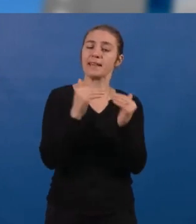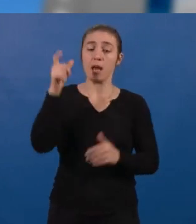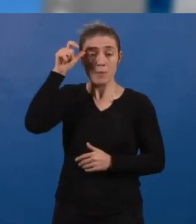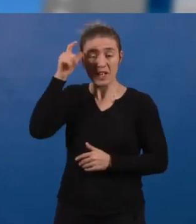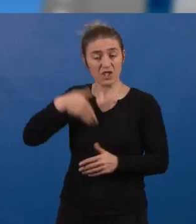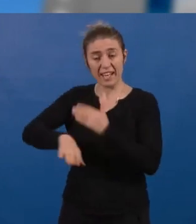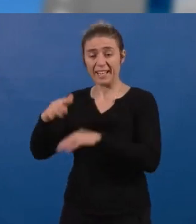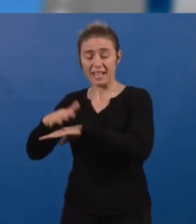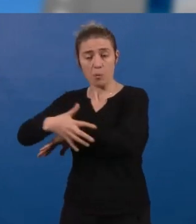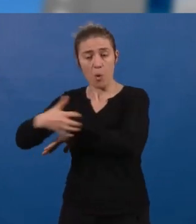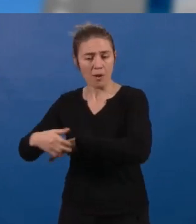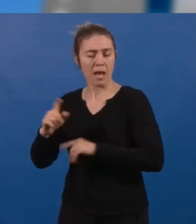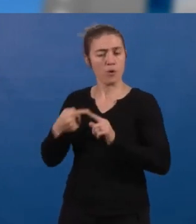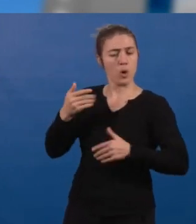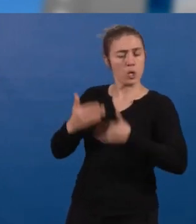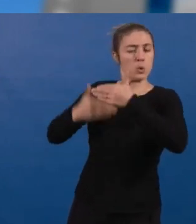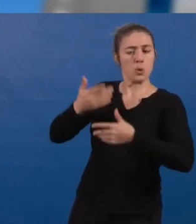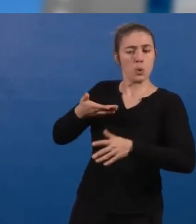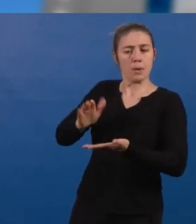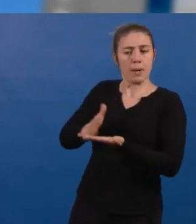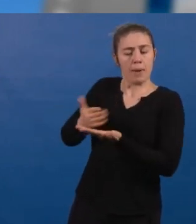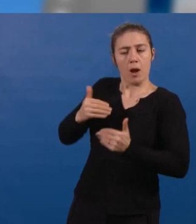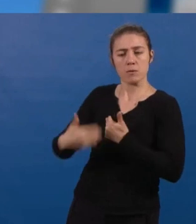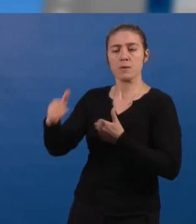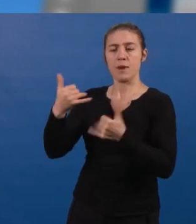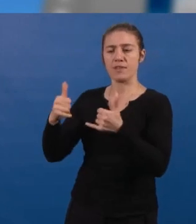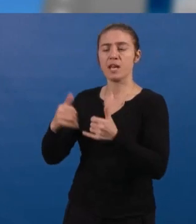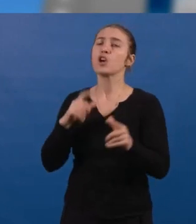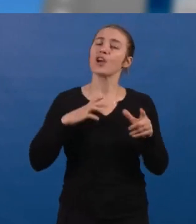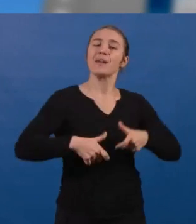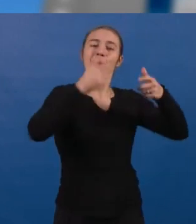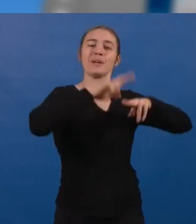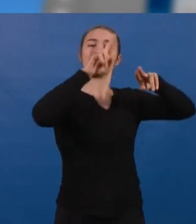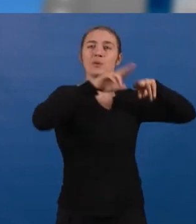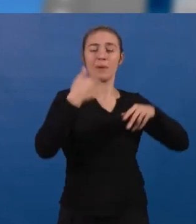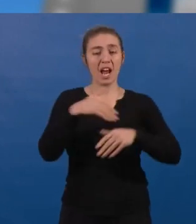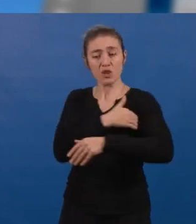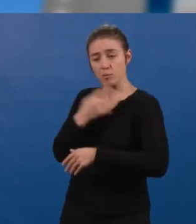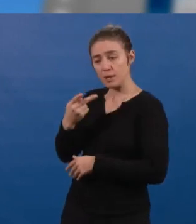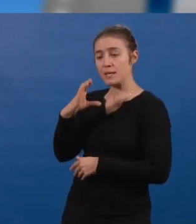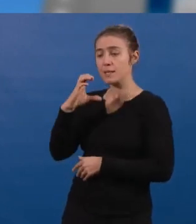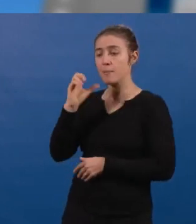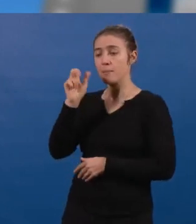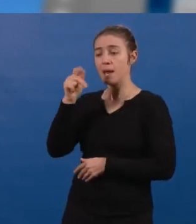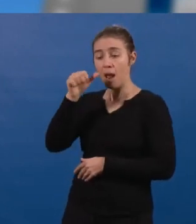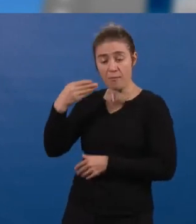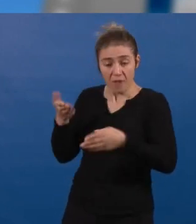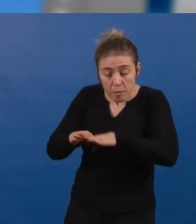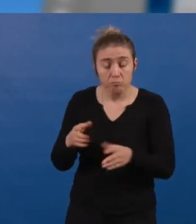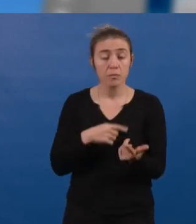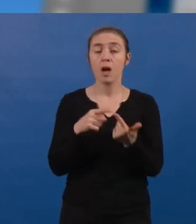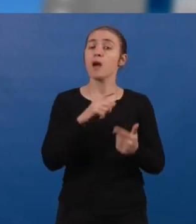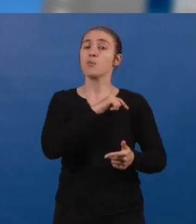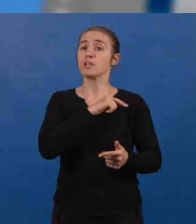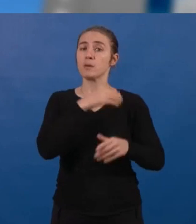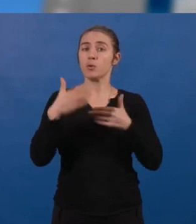quartiers est encore à construire. Effectivement, quand on rénove l'immeuble mais que l'on ferme l'agence de CPAM, que l'on abandonne la police de